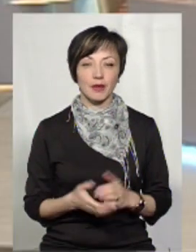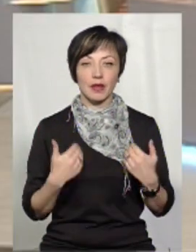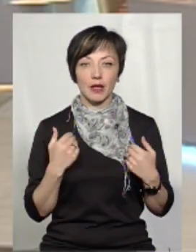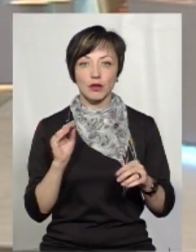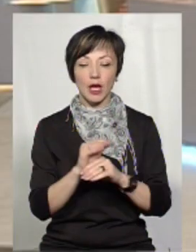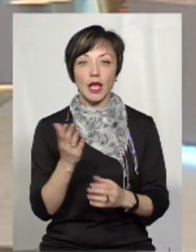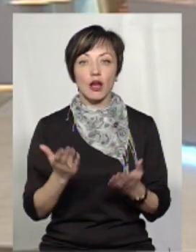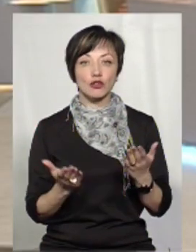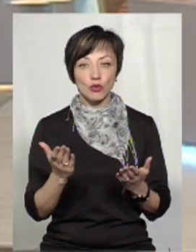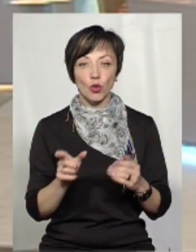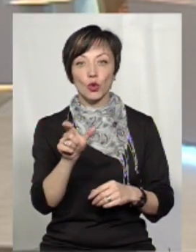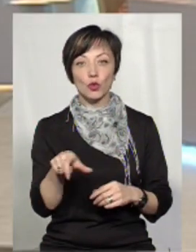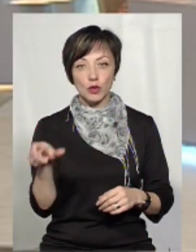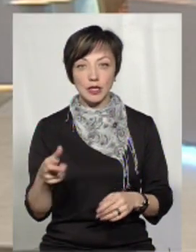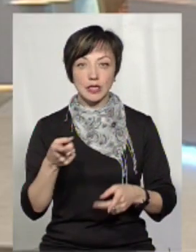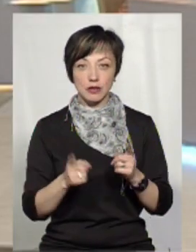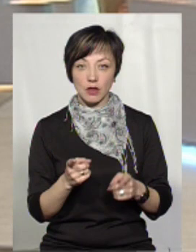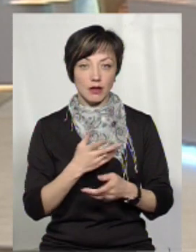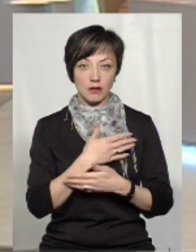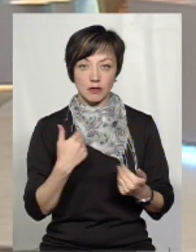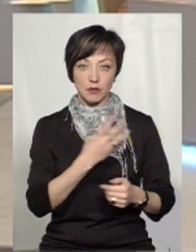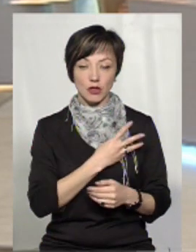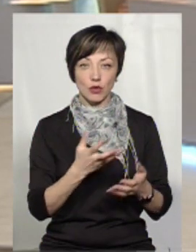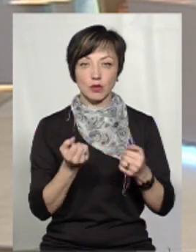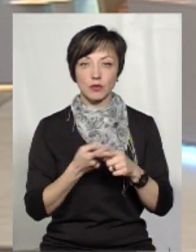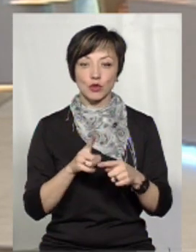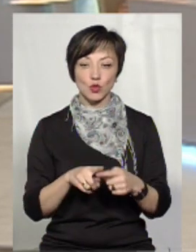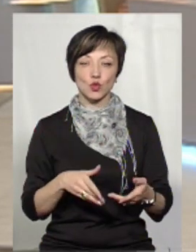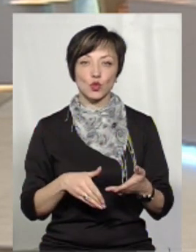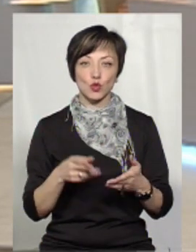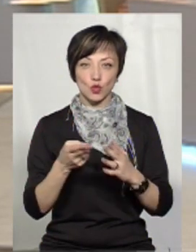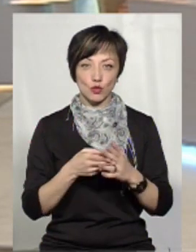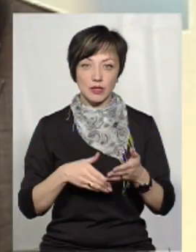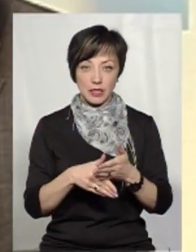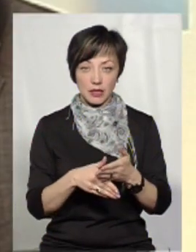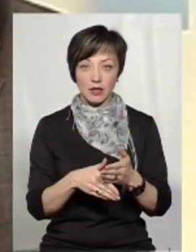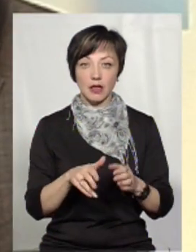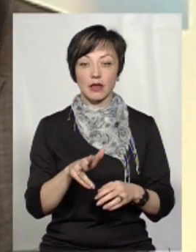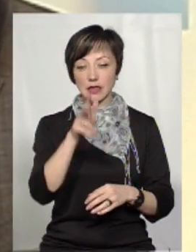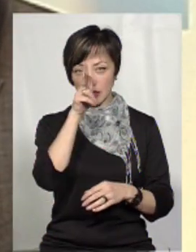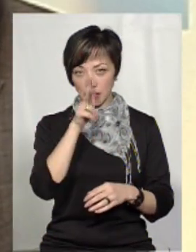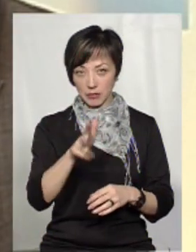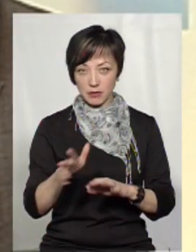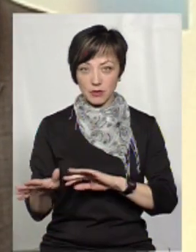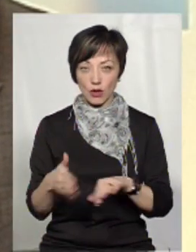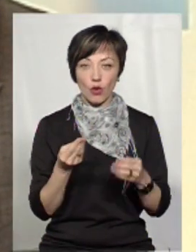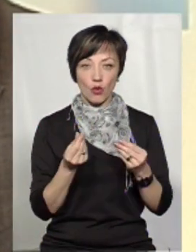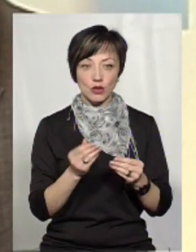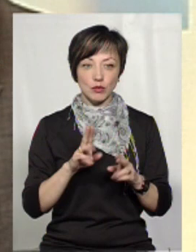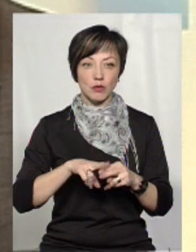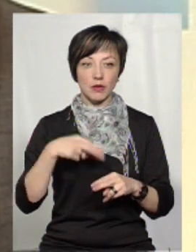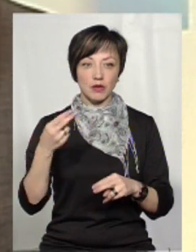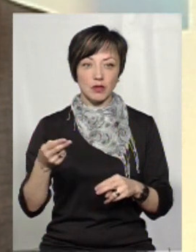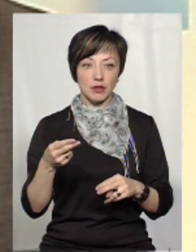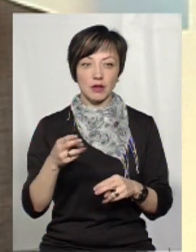доповнення. Якщо люди дійсно не виявлять бажання отримати цю субсидію, то по спливу трьох місяців ці кошти будуть